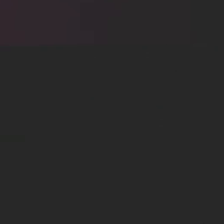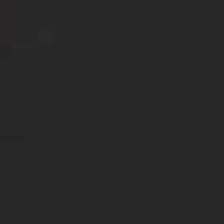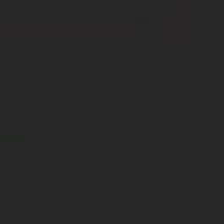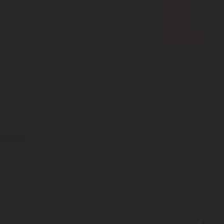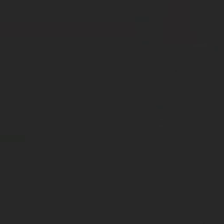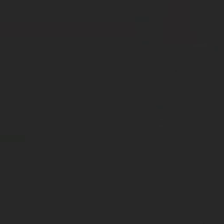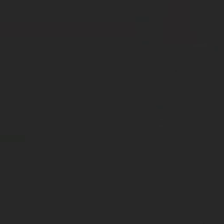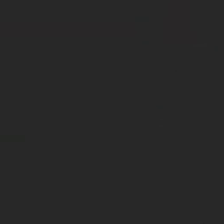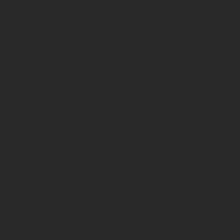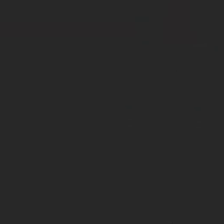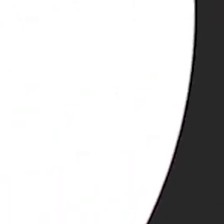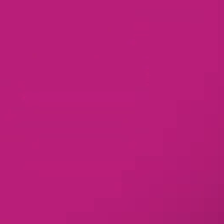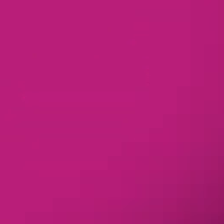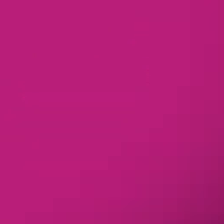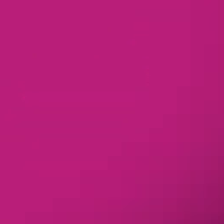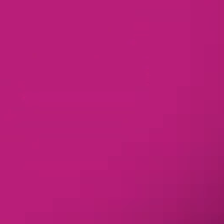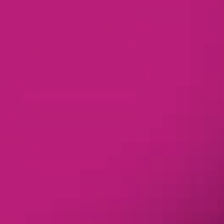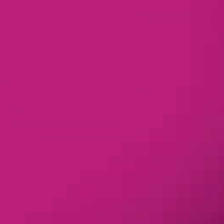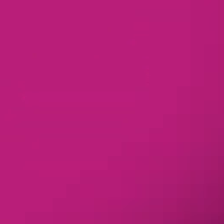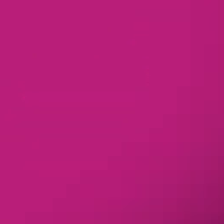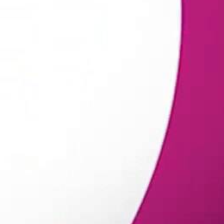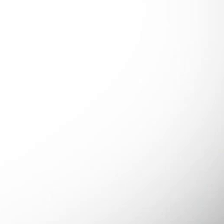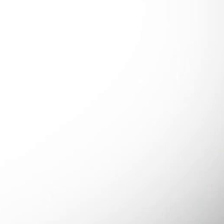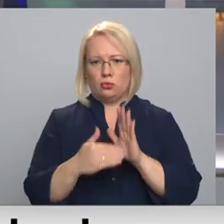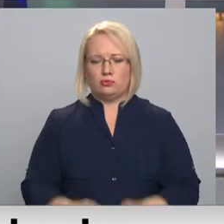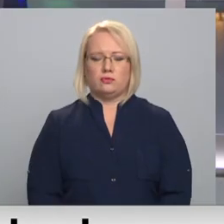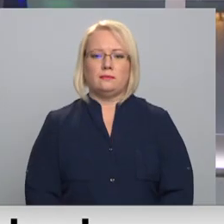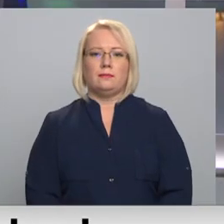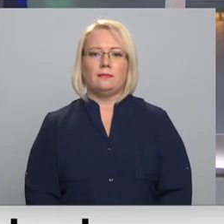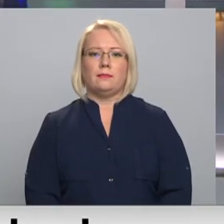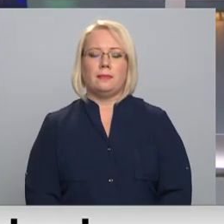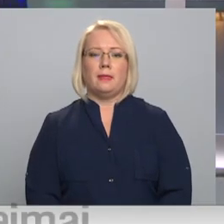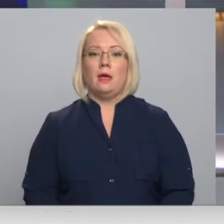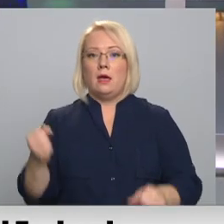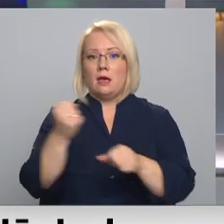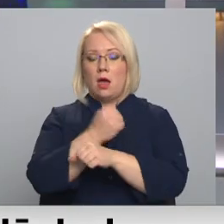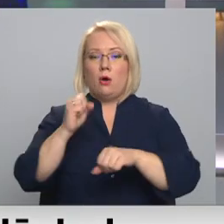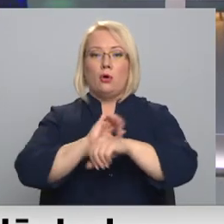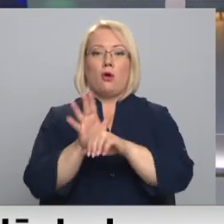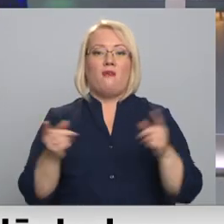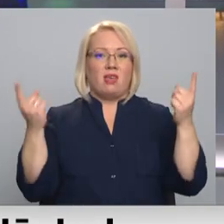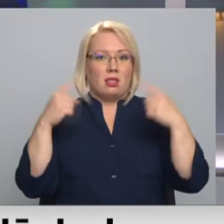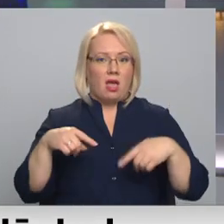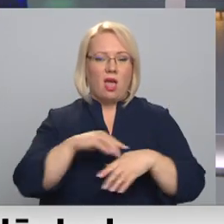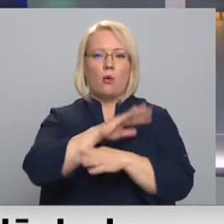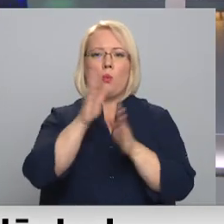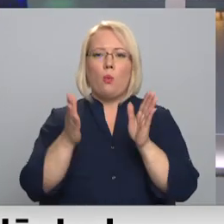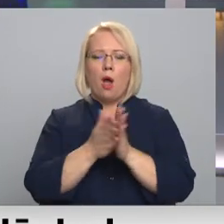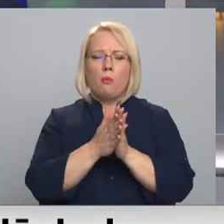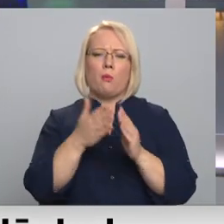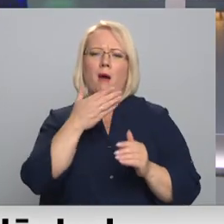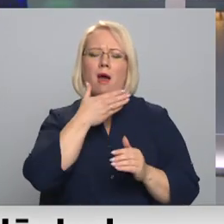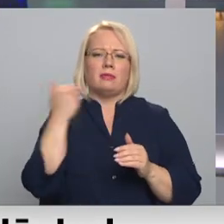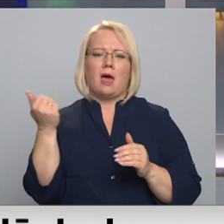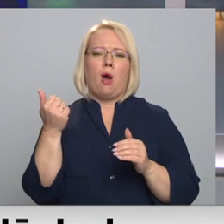Re! Viss ēters ir te! Katrī pandēmijas laiks kopumā nav atstājis lielu ietekmi uz